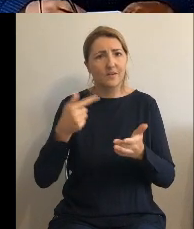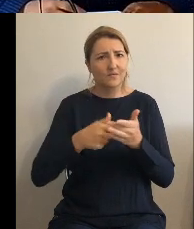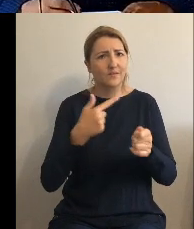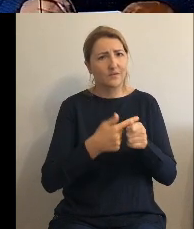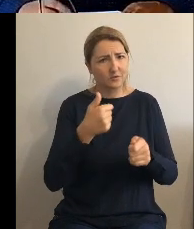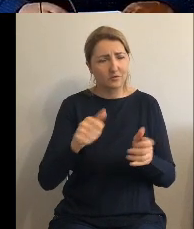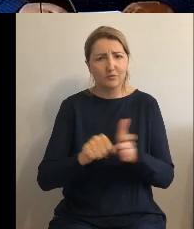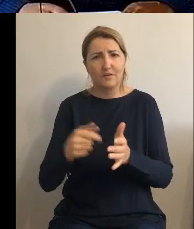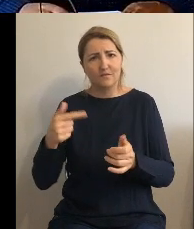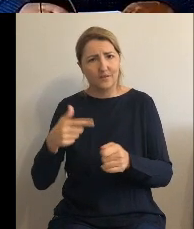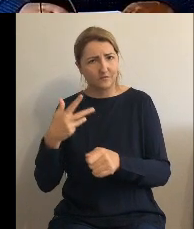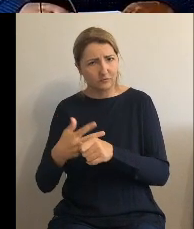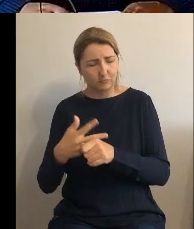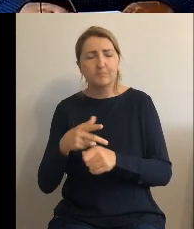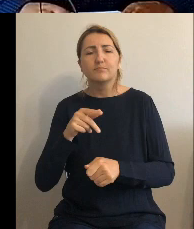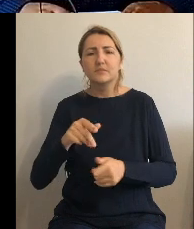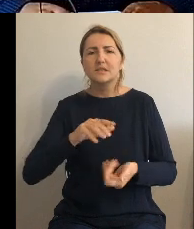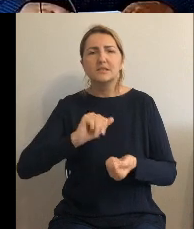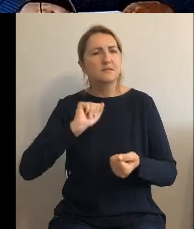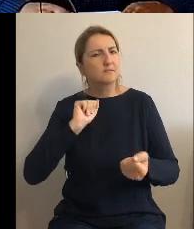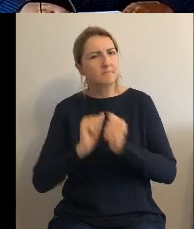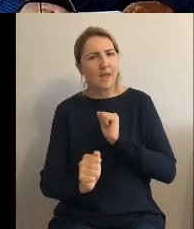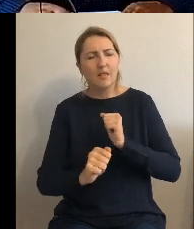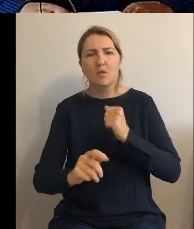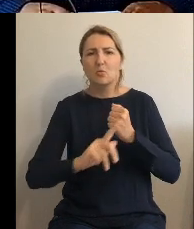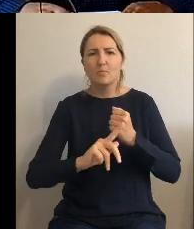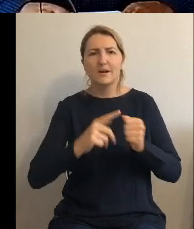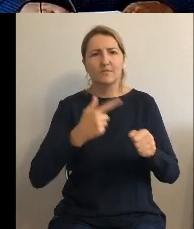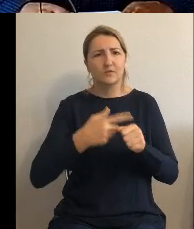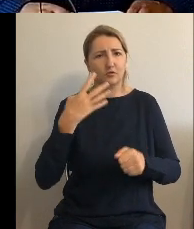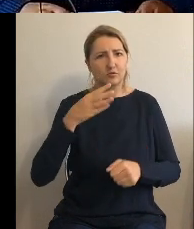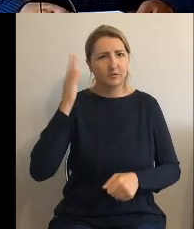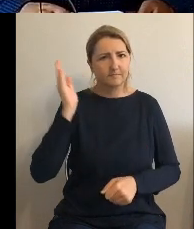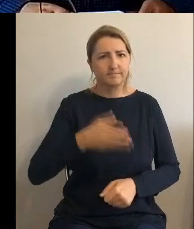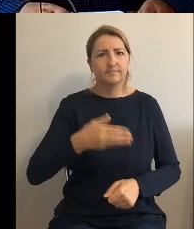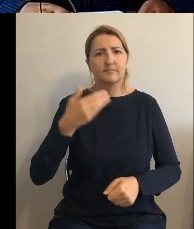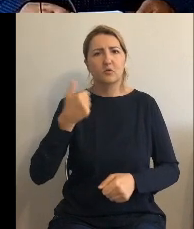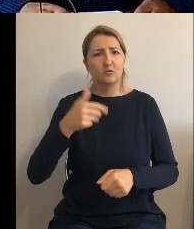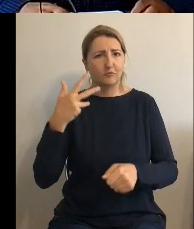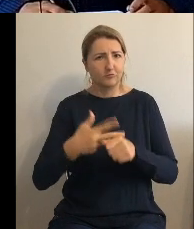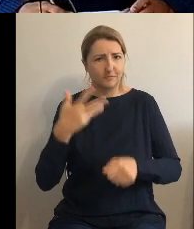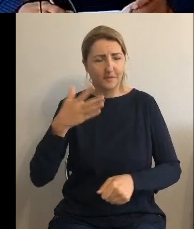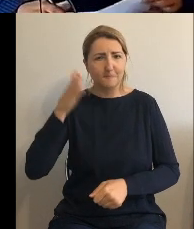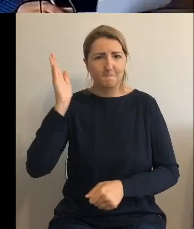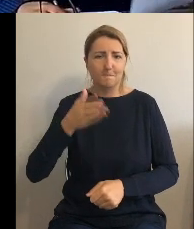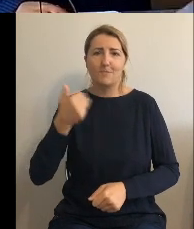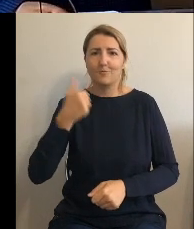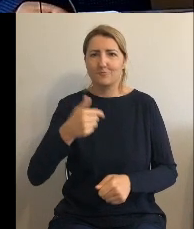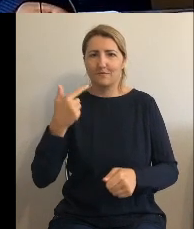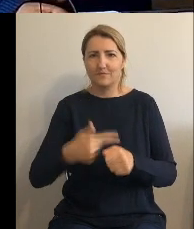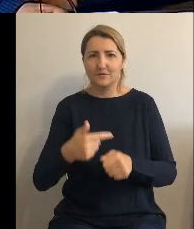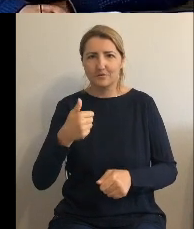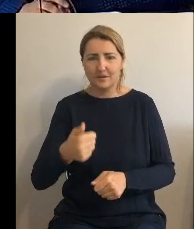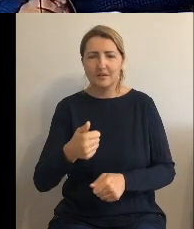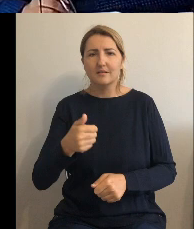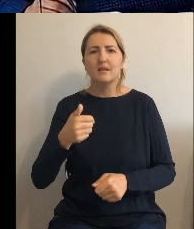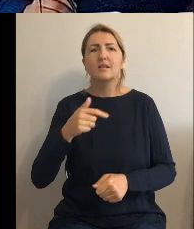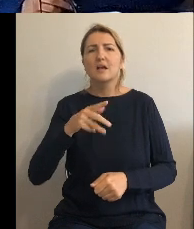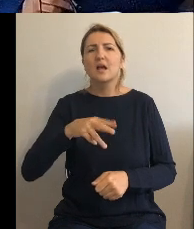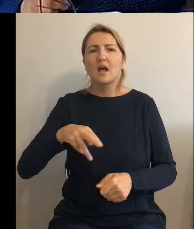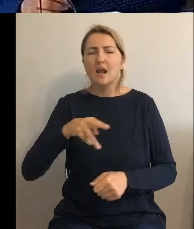24 łamane przez 145 łamane przez 21 rady gminy Gruta z dnia 26